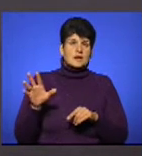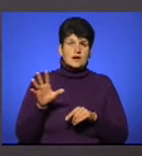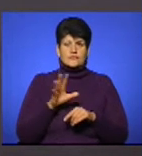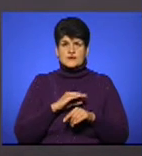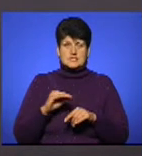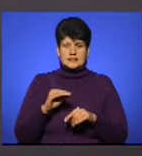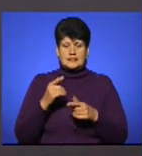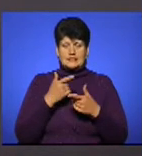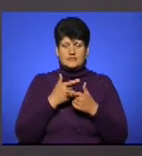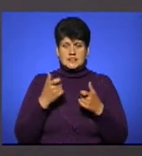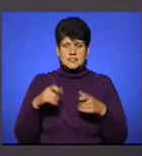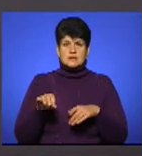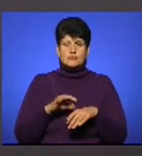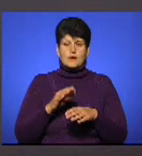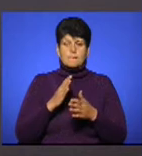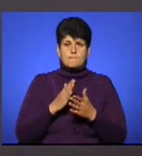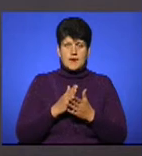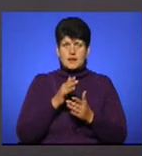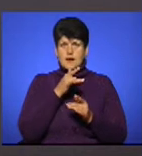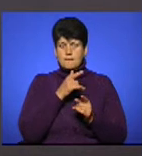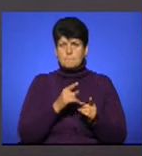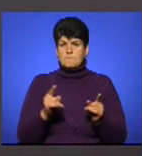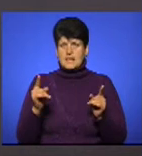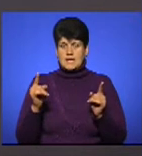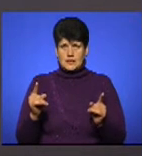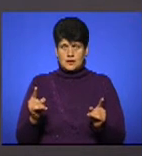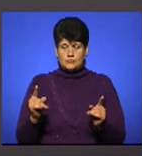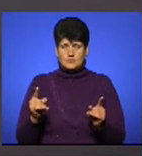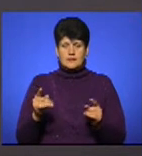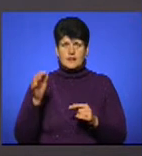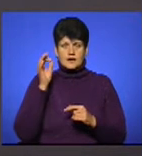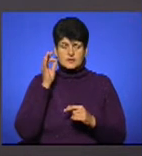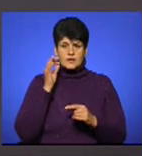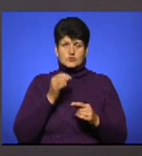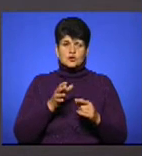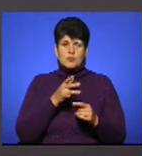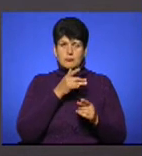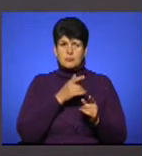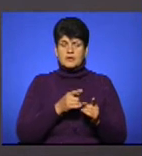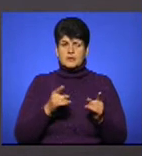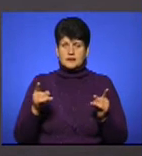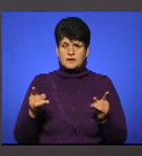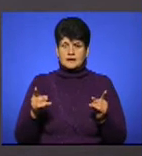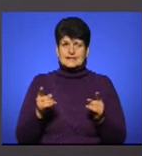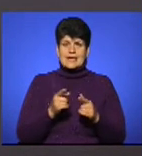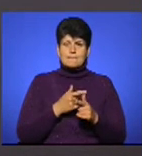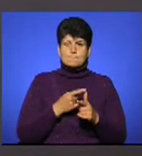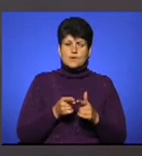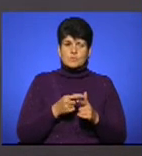захворювання, воно має інкубаційний період. Я нагадаю, що інкубаційний період – це проміжок між